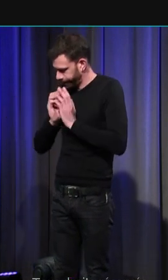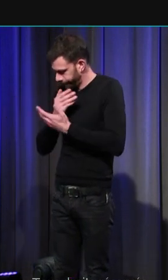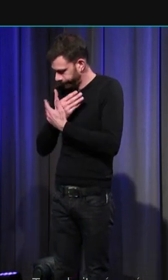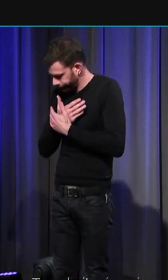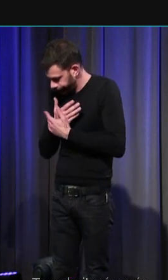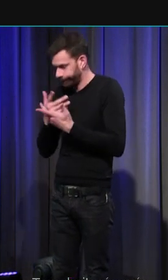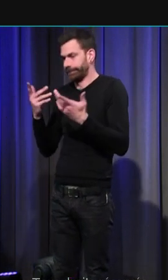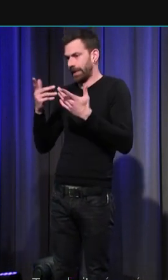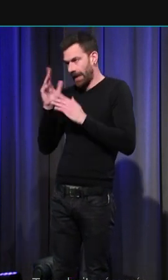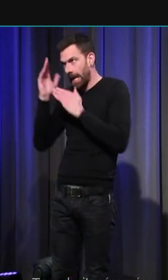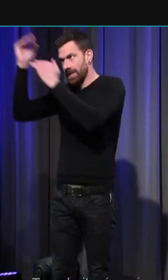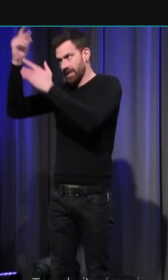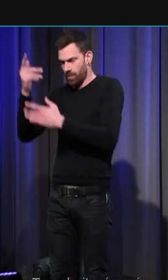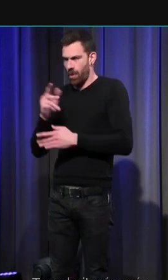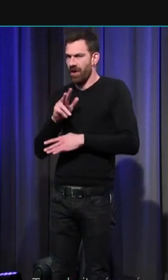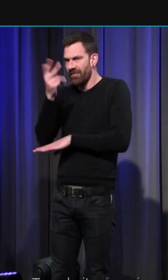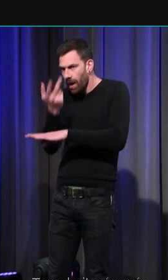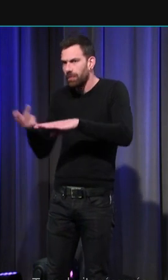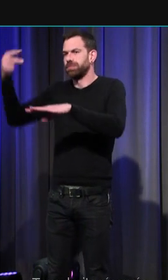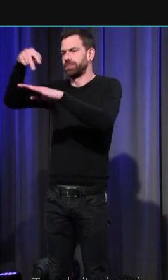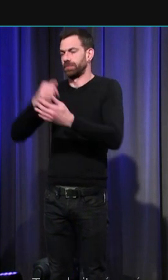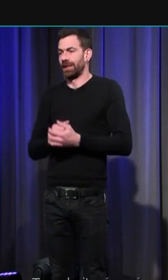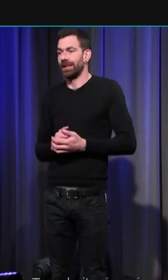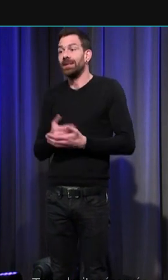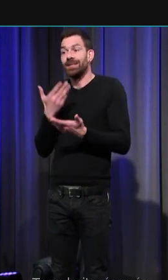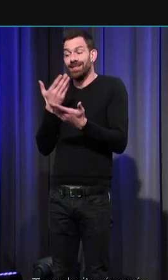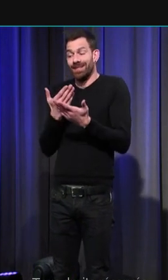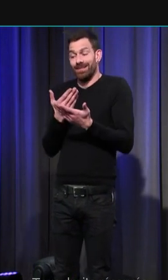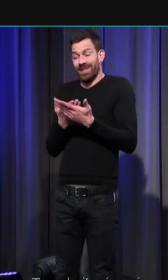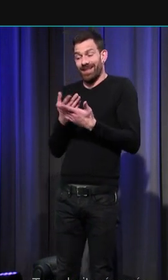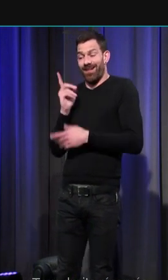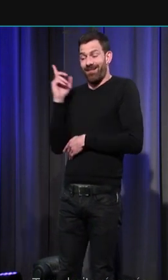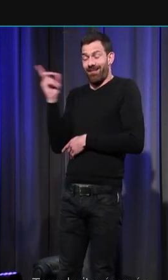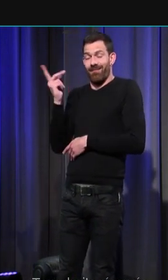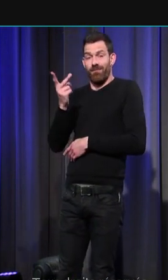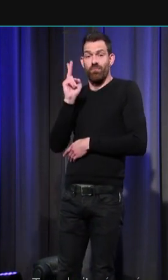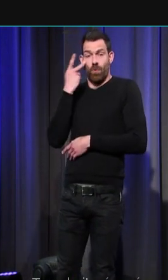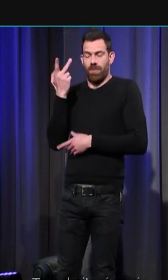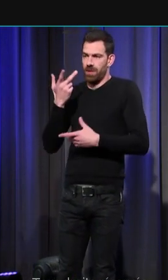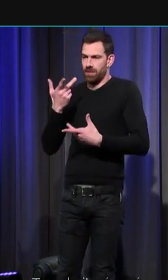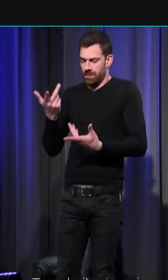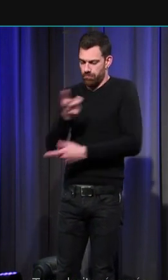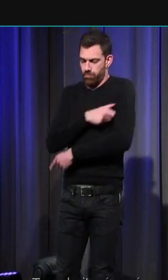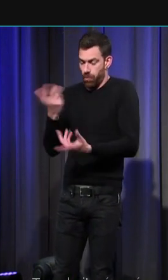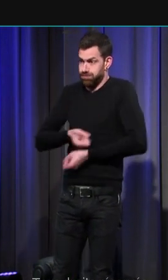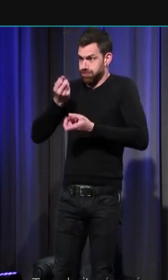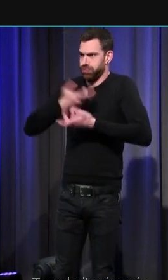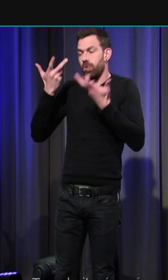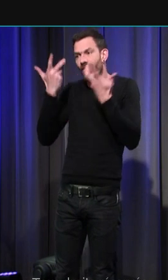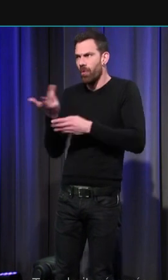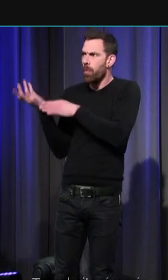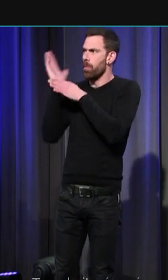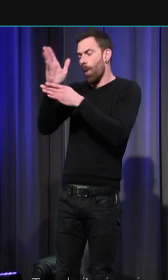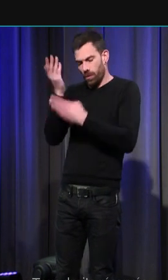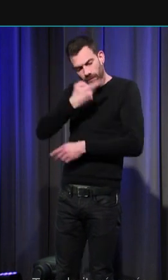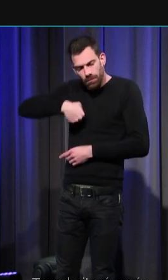ces démonstrations publiques du deuil étaient un moyen en réalité pour la noblesse de manifester son unité et son pouvoir on le